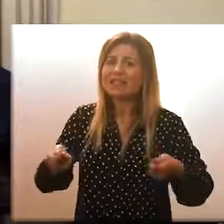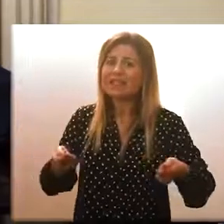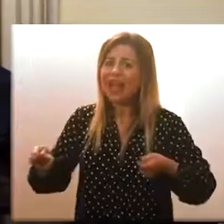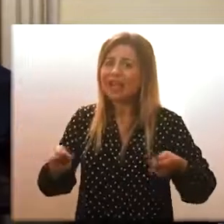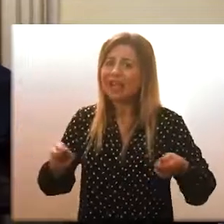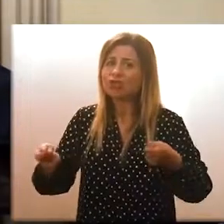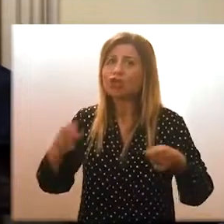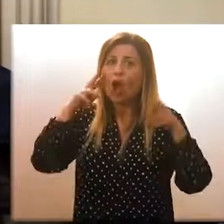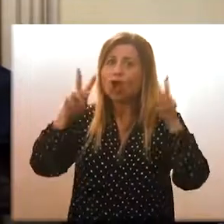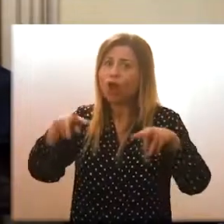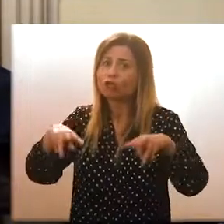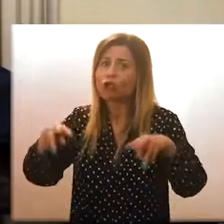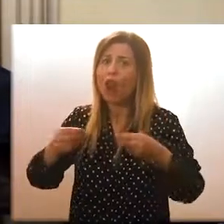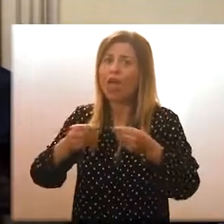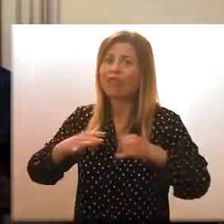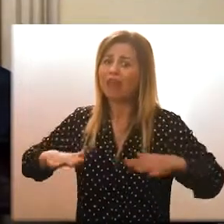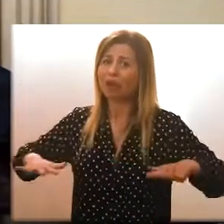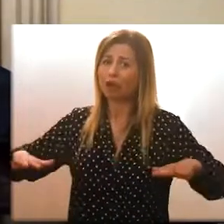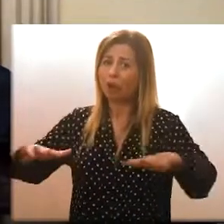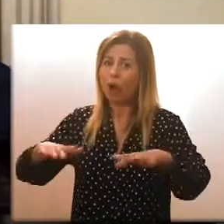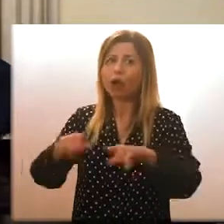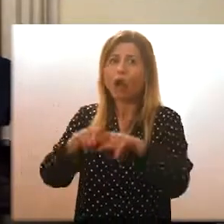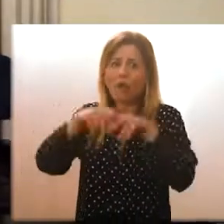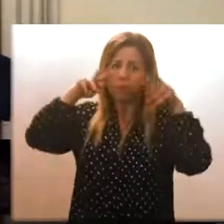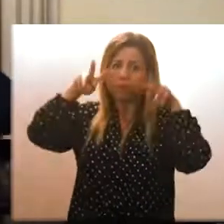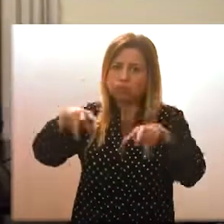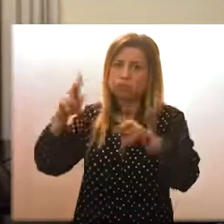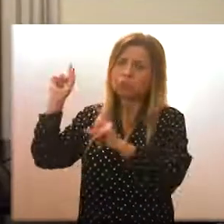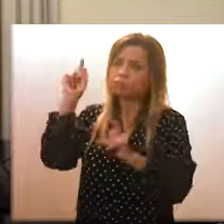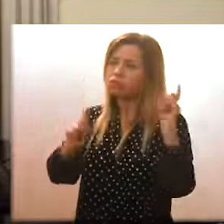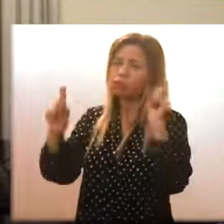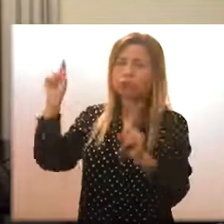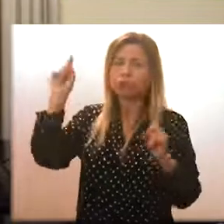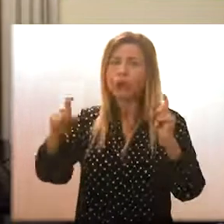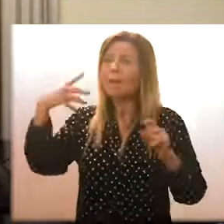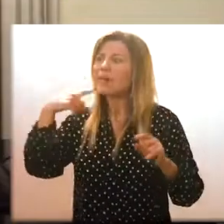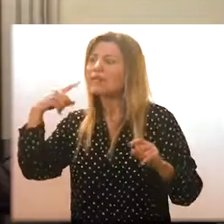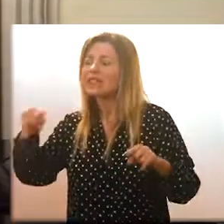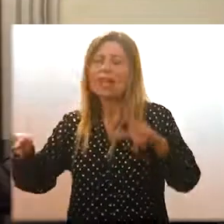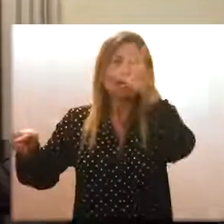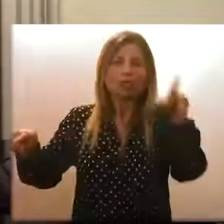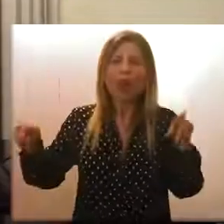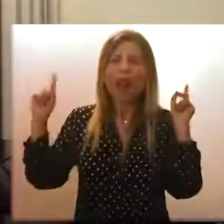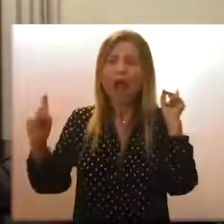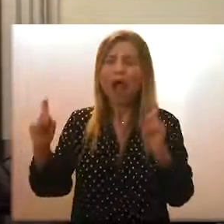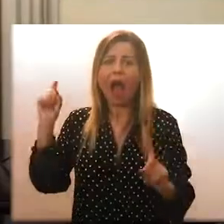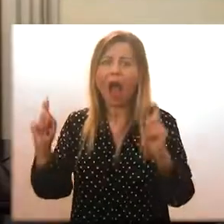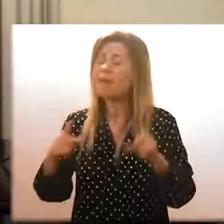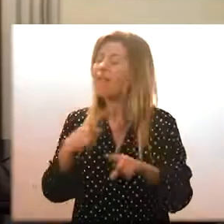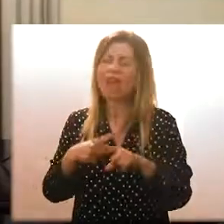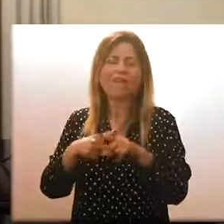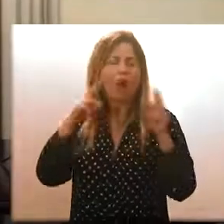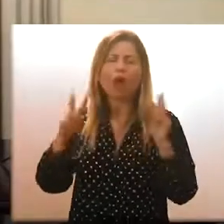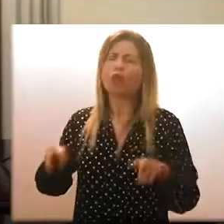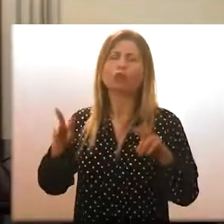ai controlli del territorio e al monitoraggio dei flussi sulle due sponde dello stretto. In questo senso noi siamo